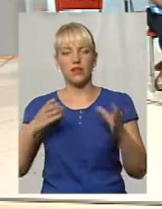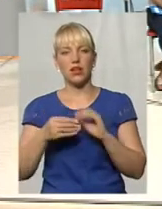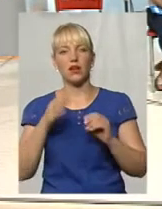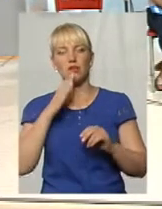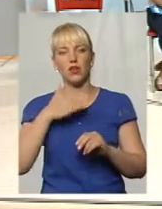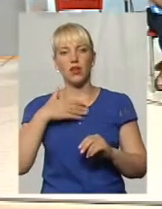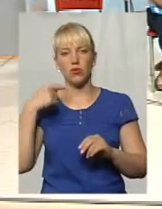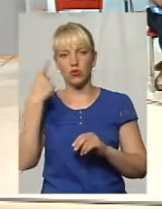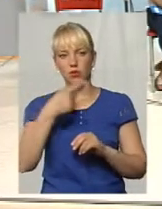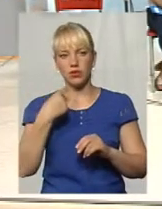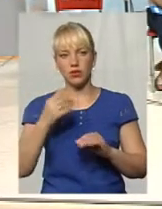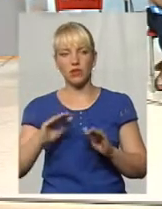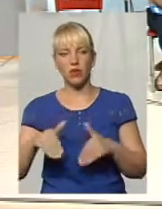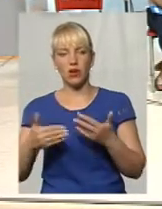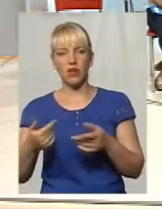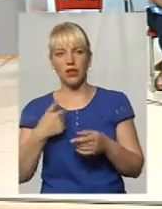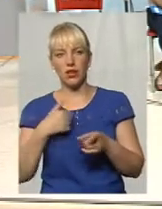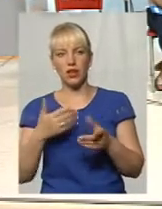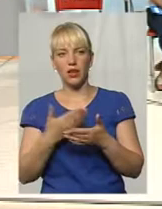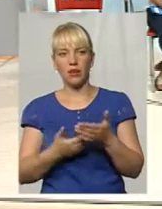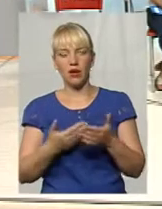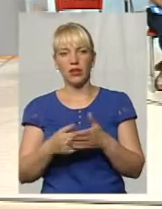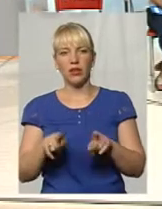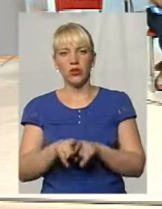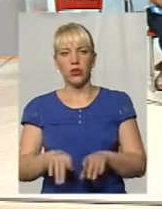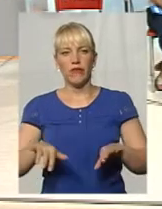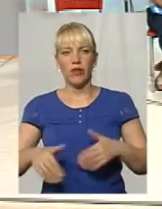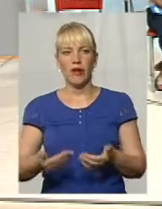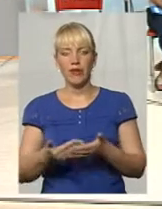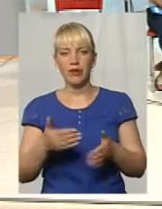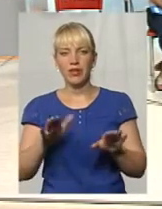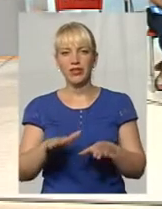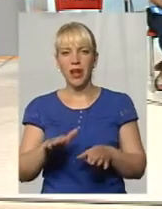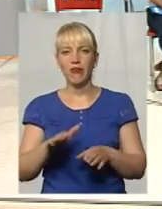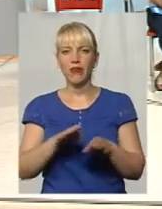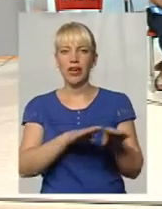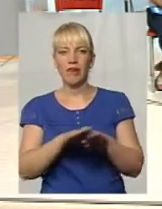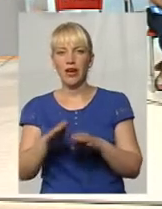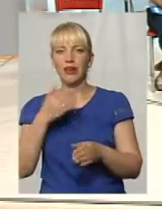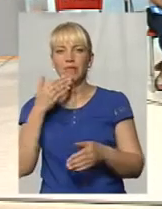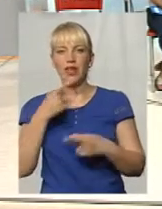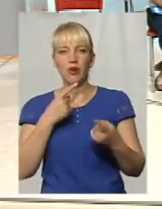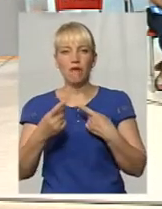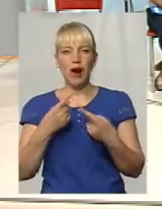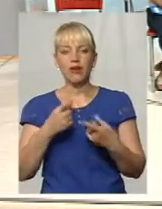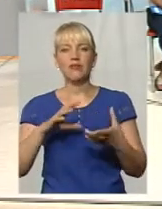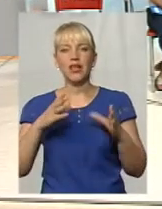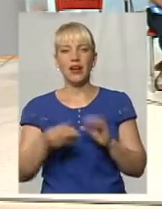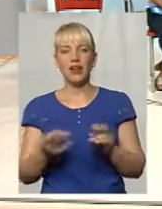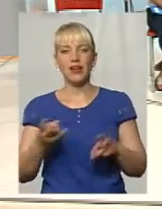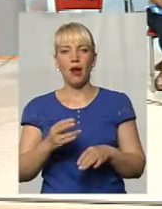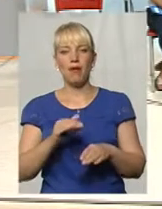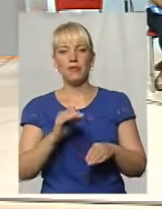особиста порада, тому що я, наприклад, також вже втомилася від місцевого рівня спілкування, взагалі, потрібно